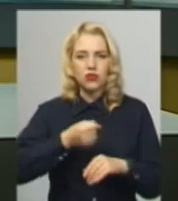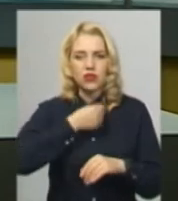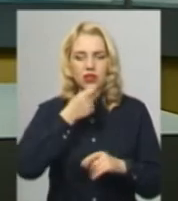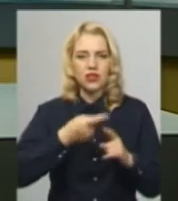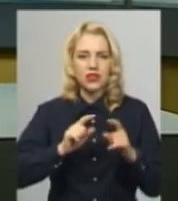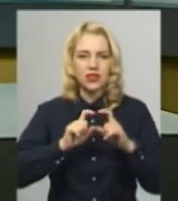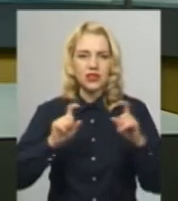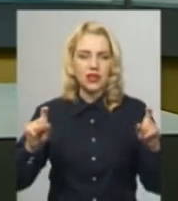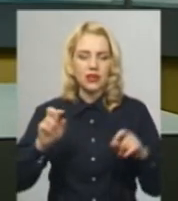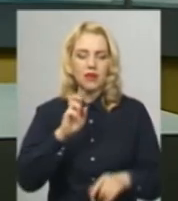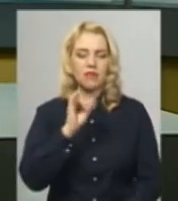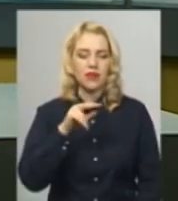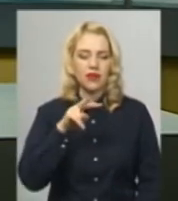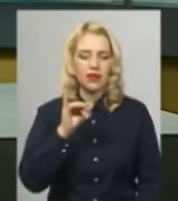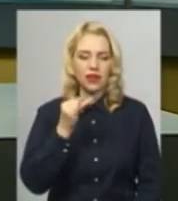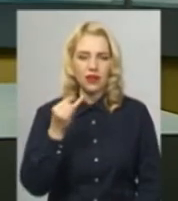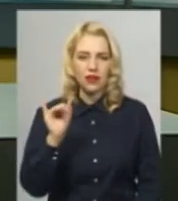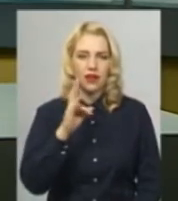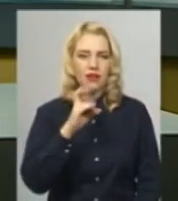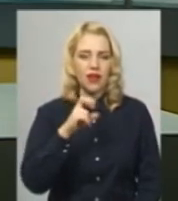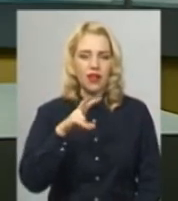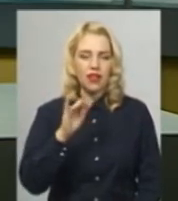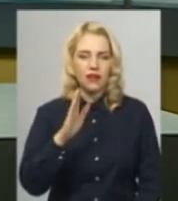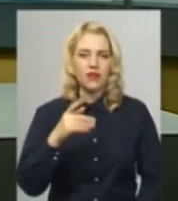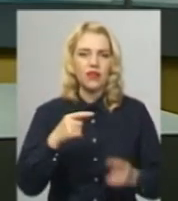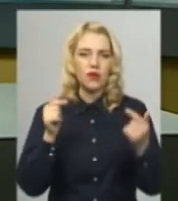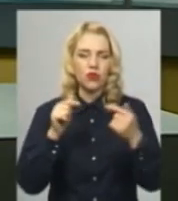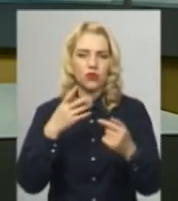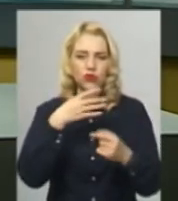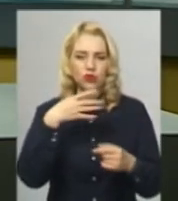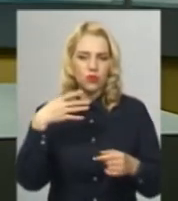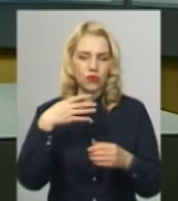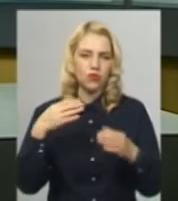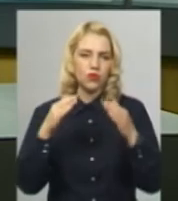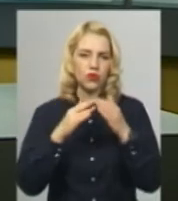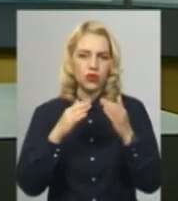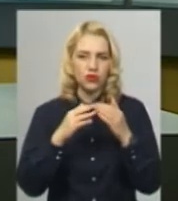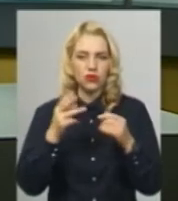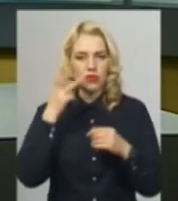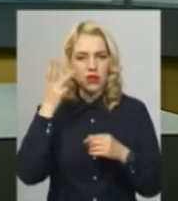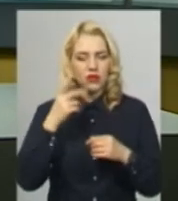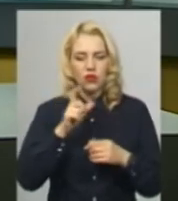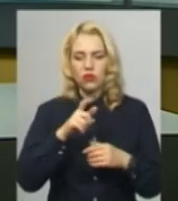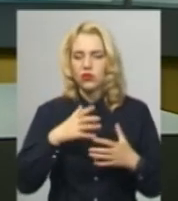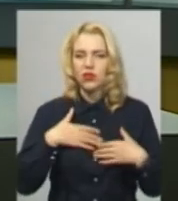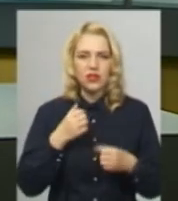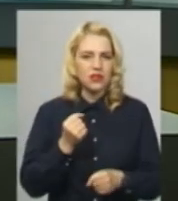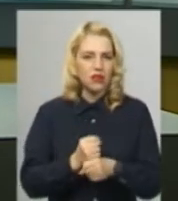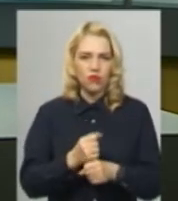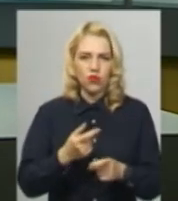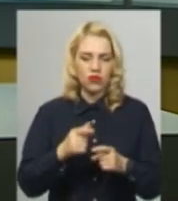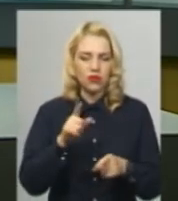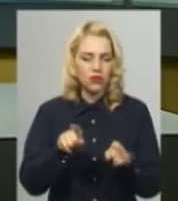заклад «Білий налив» навпроти чотирьохповерхового будинку в центрі Хмельницького. Додає, що мешканці не задоволені такою роботою